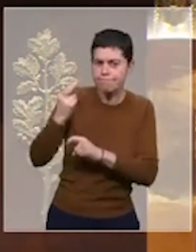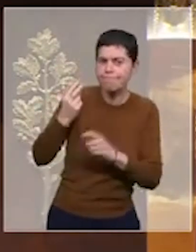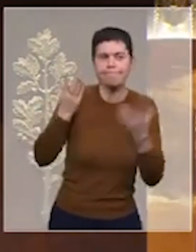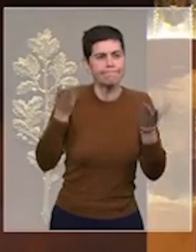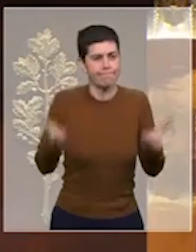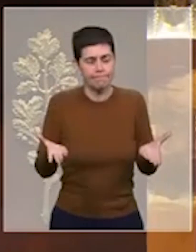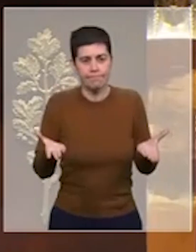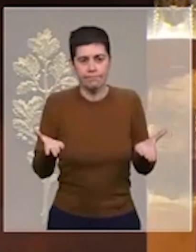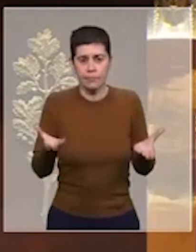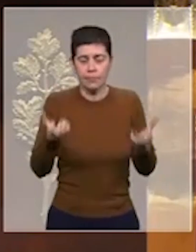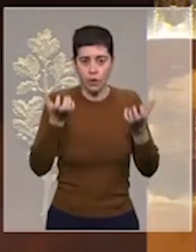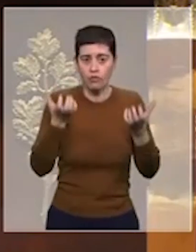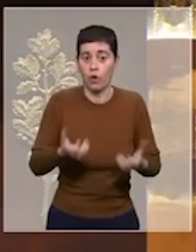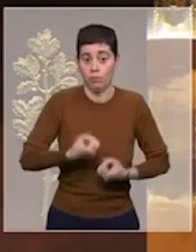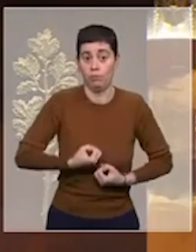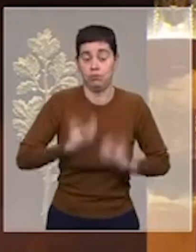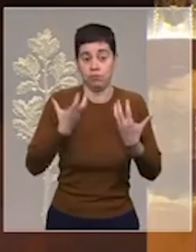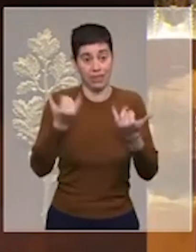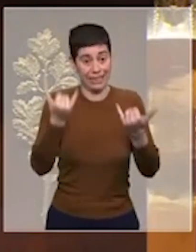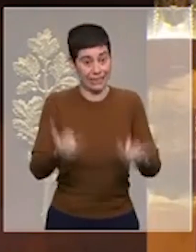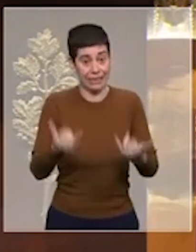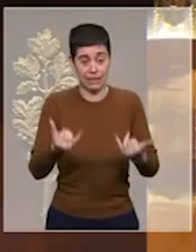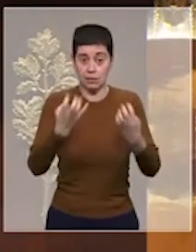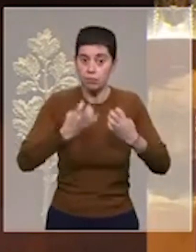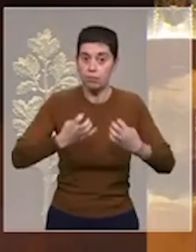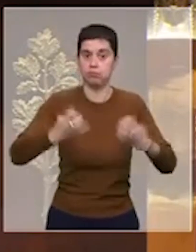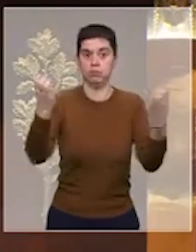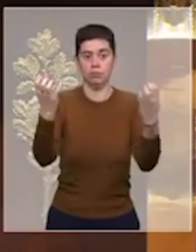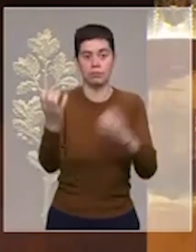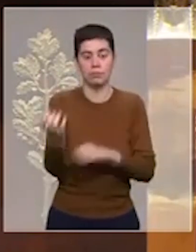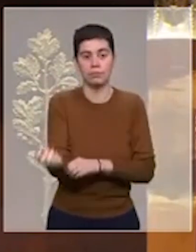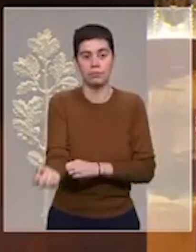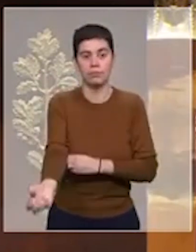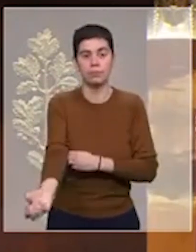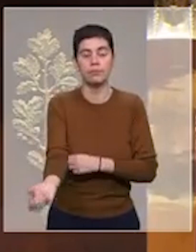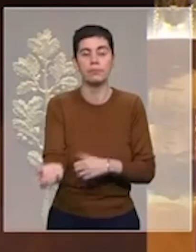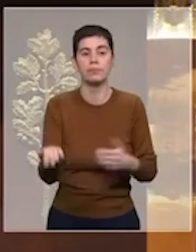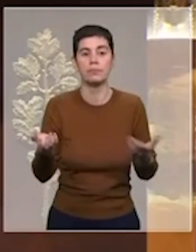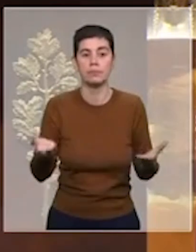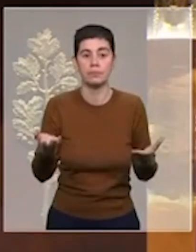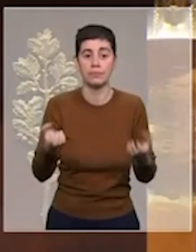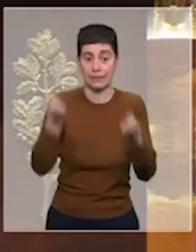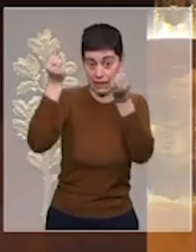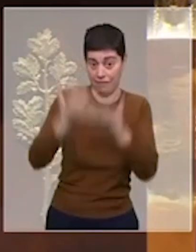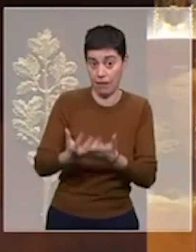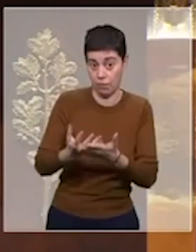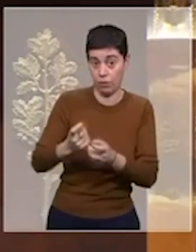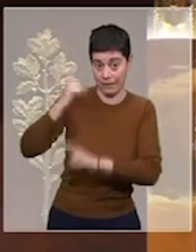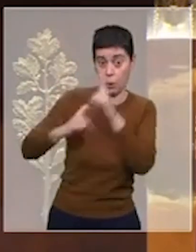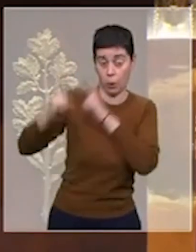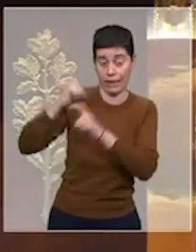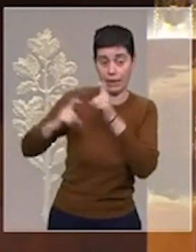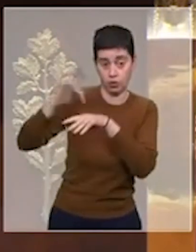ici dans ce noble cercle un phénomène et un événement historique